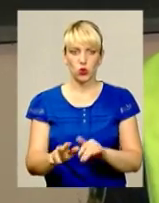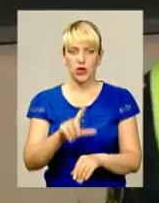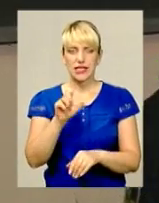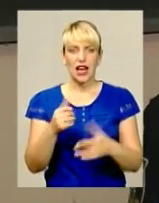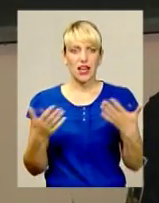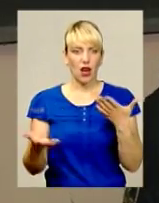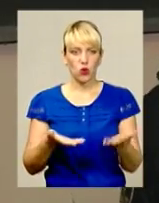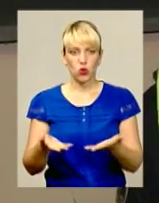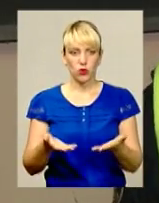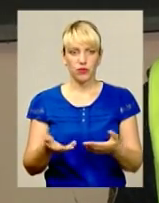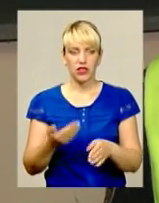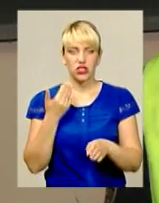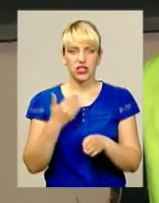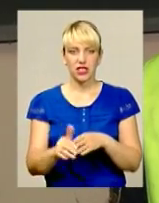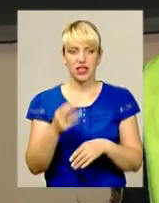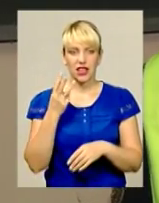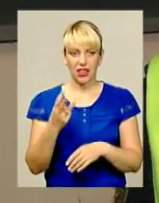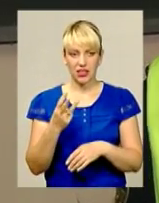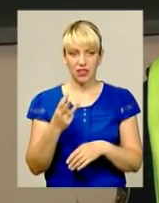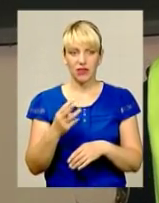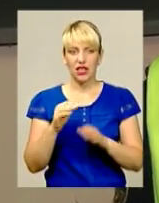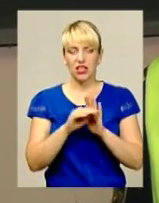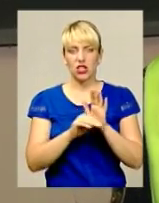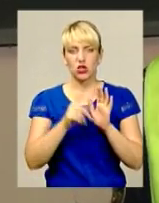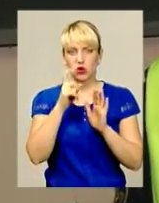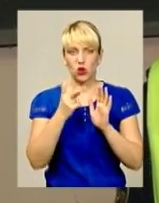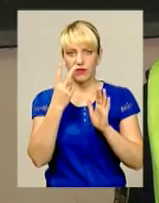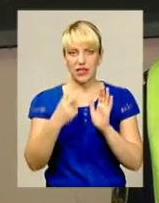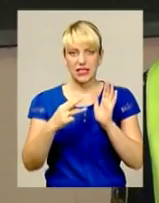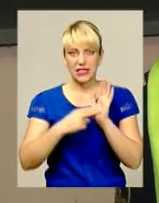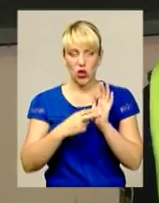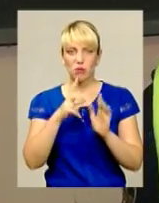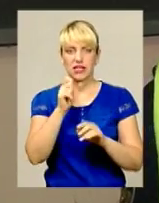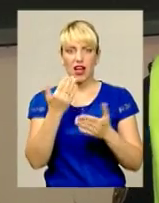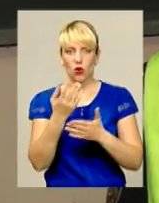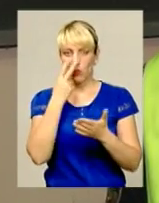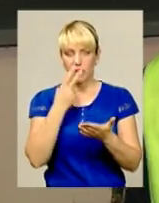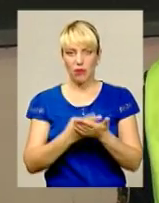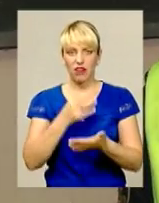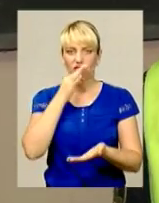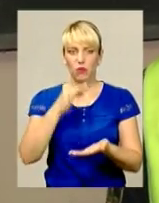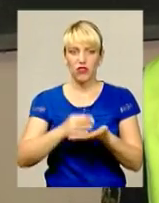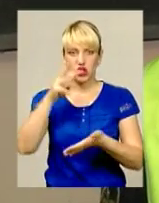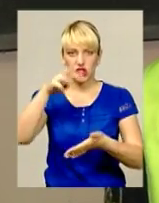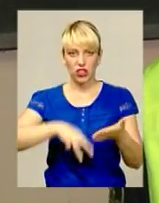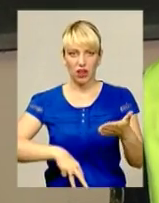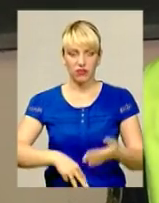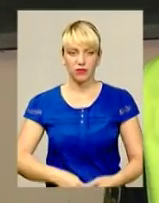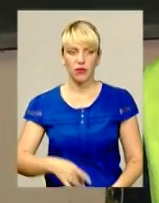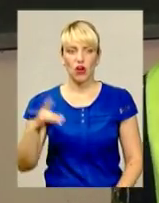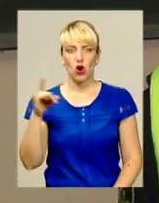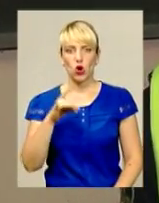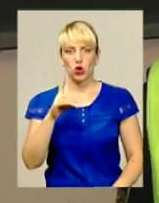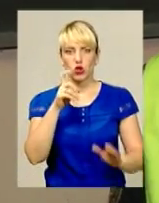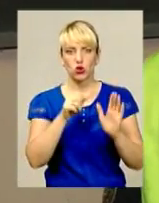яку передбачена відповідальність штраф у